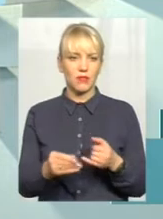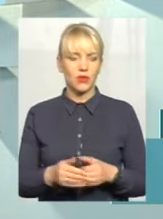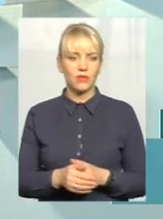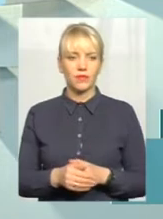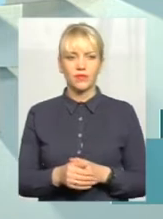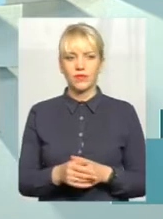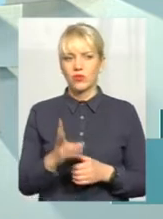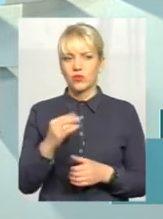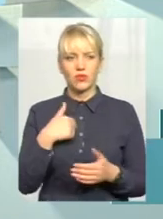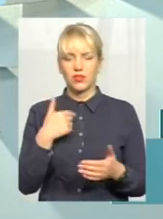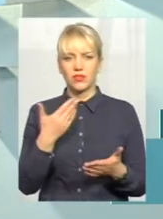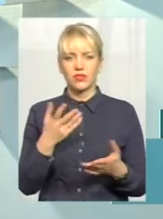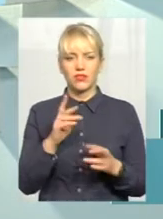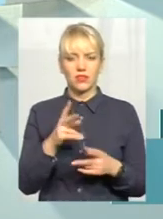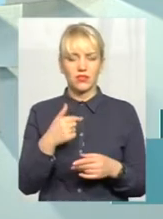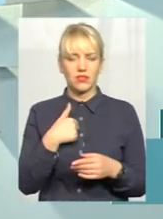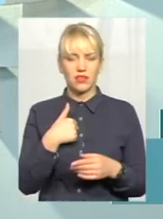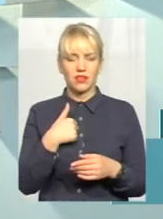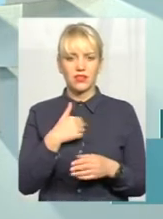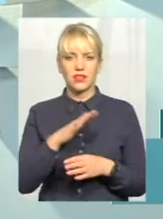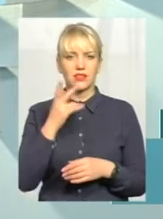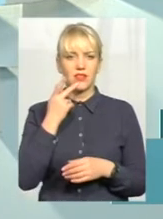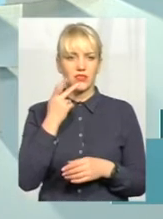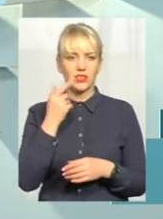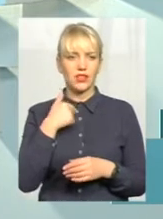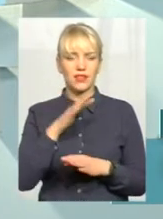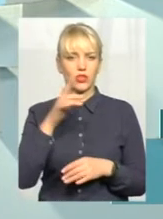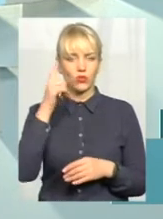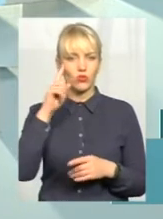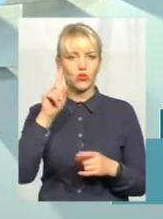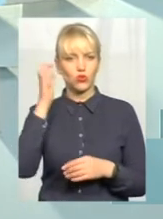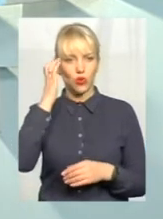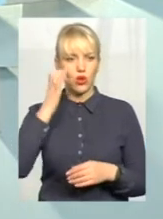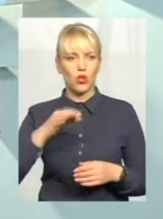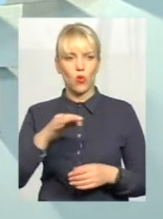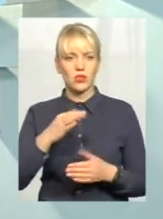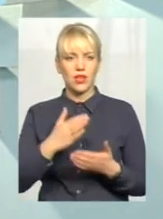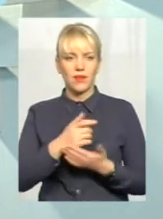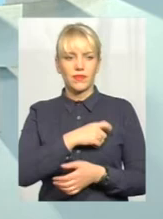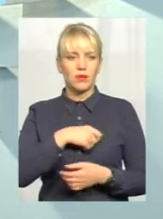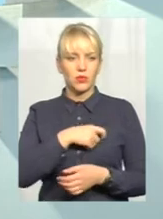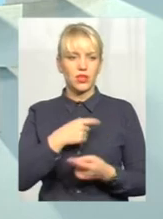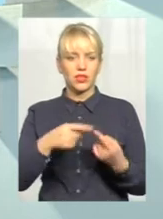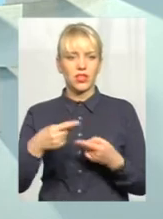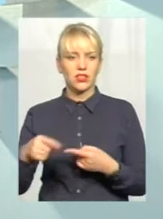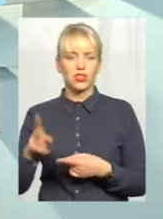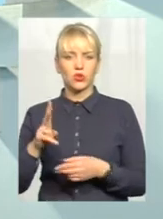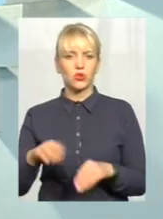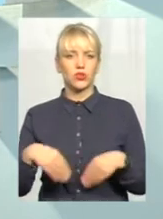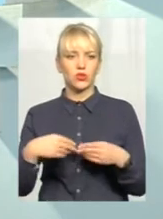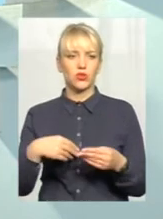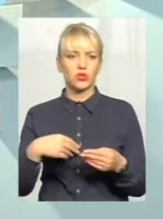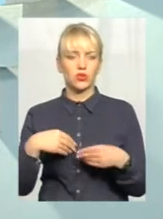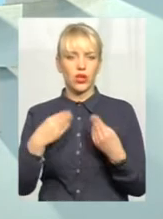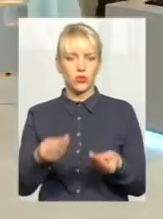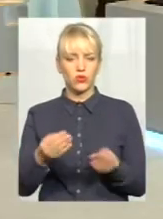Тобто, ну, як на мене, не завжди, я не думаю, що в Чорному острові є і депутати, і решта, які дайдуть